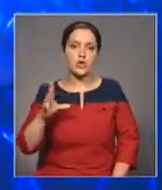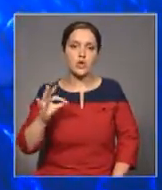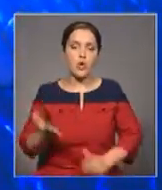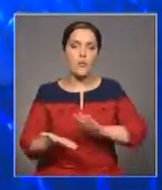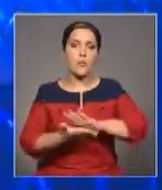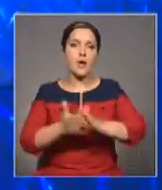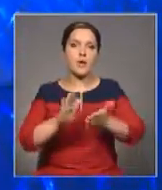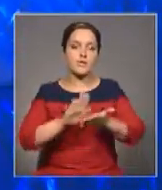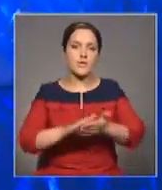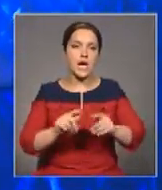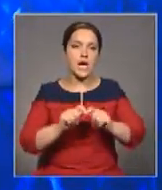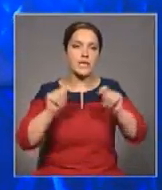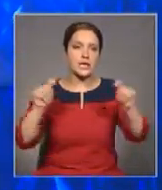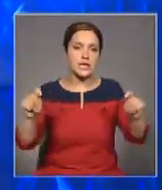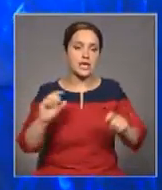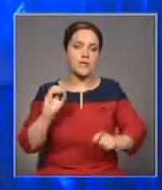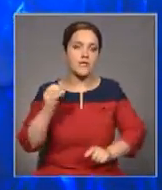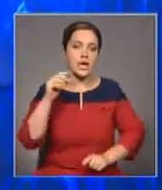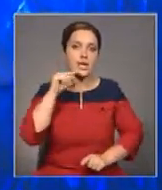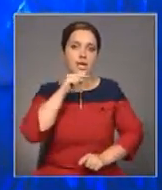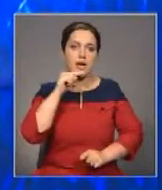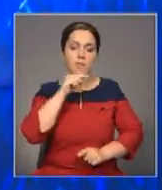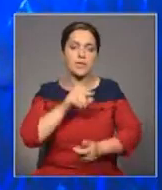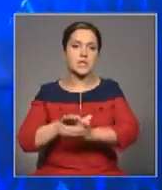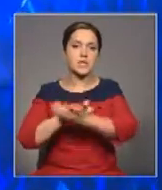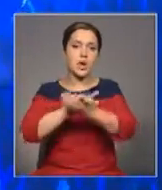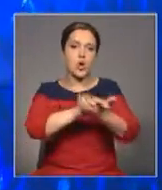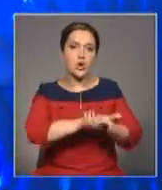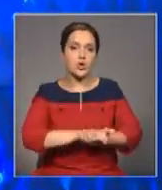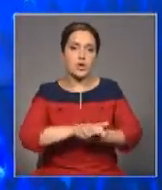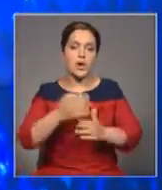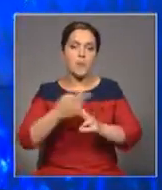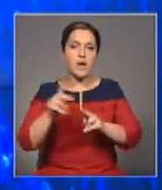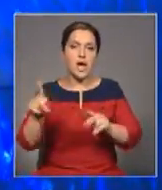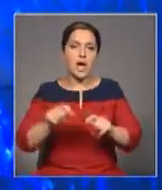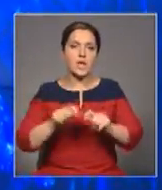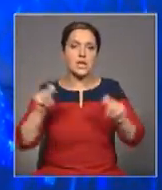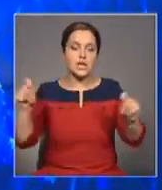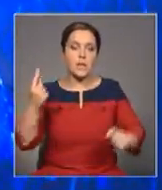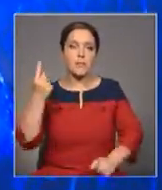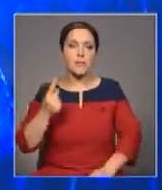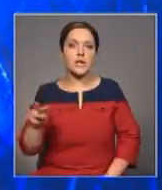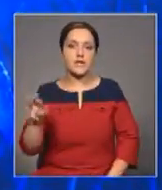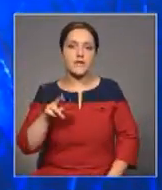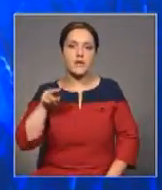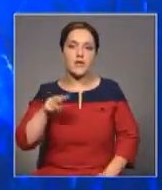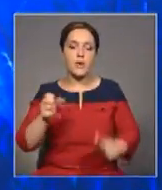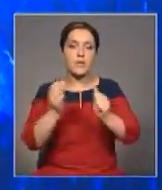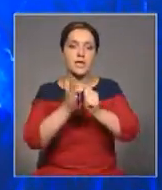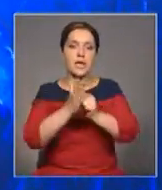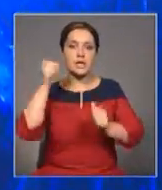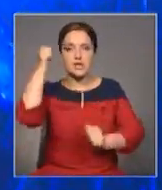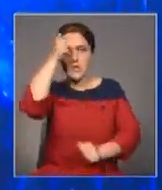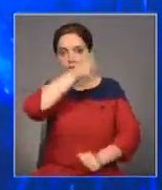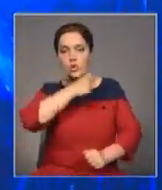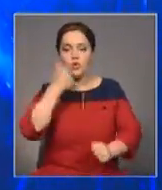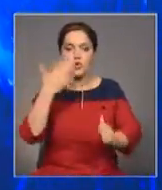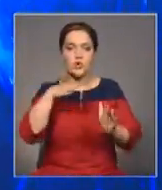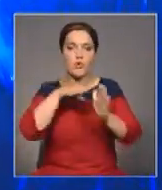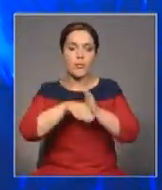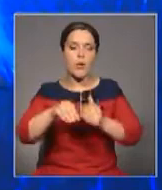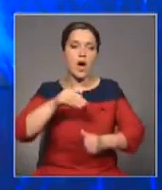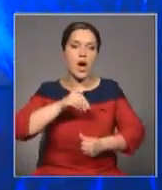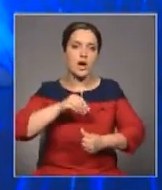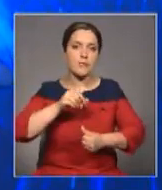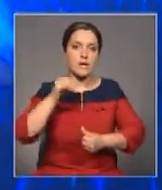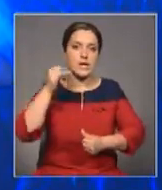Евразийского экономического союза. В интеграционный проект, стартовавший 1 января 2015 года, уже вступили Армения и